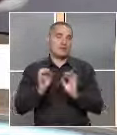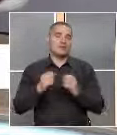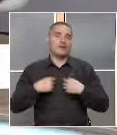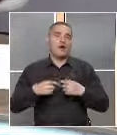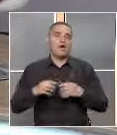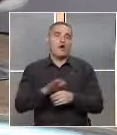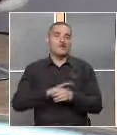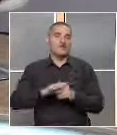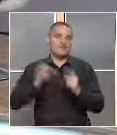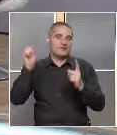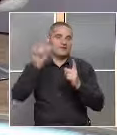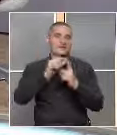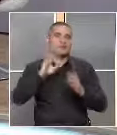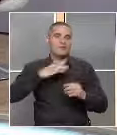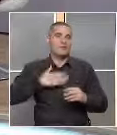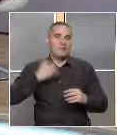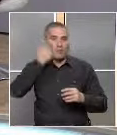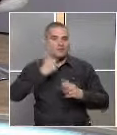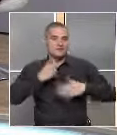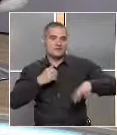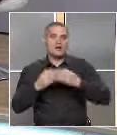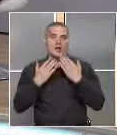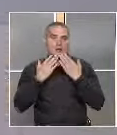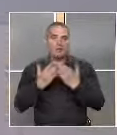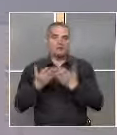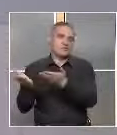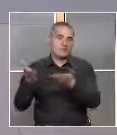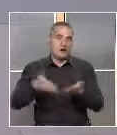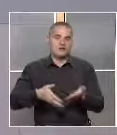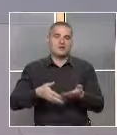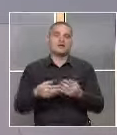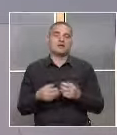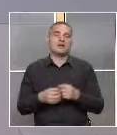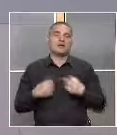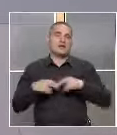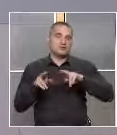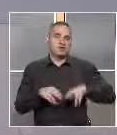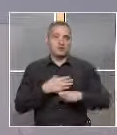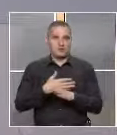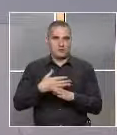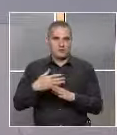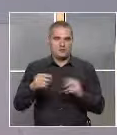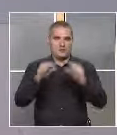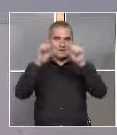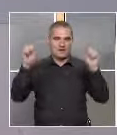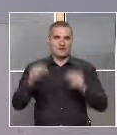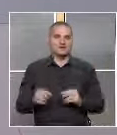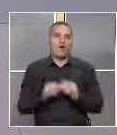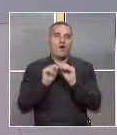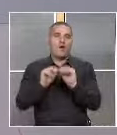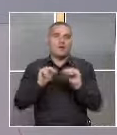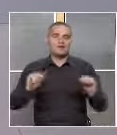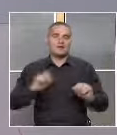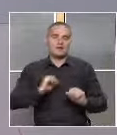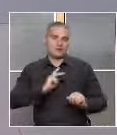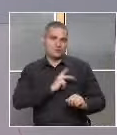основна цел. Да бъдем полезни на всички. Благодаря ви за това участие. А ние оставаме и продължаваме темата за образование